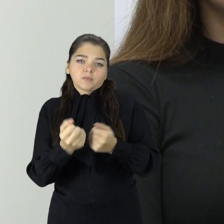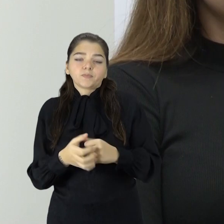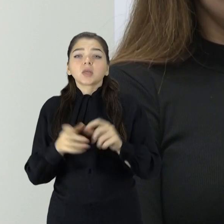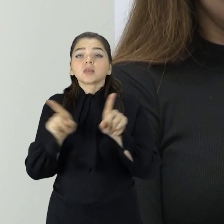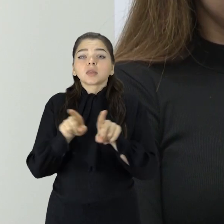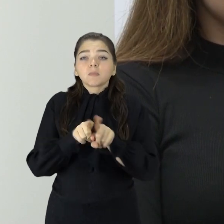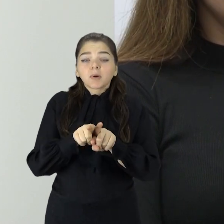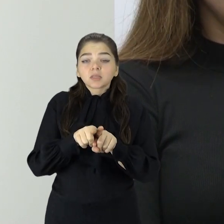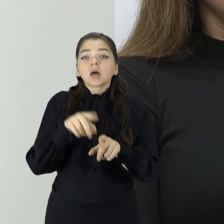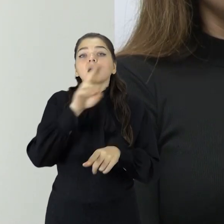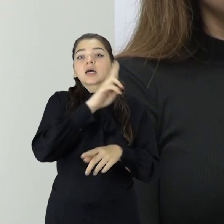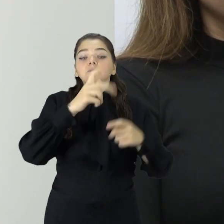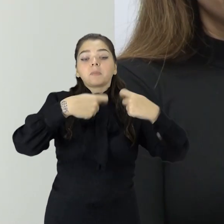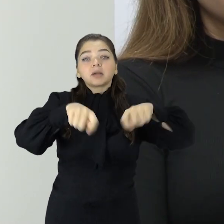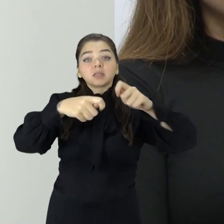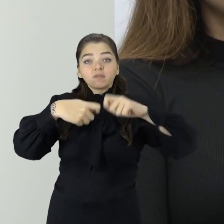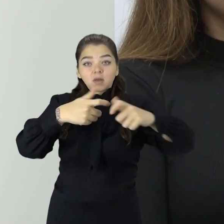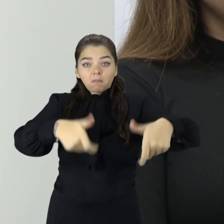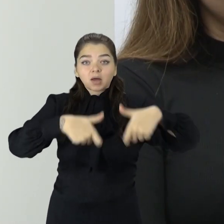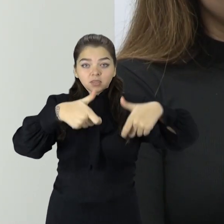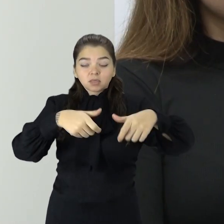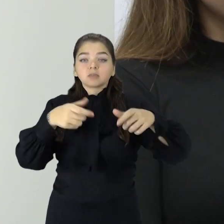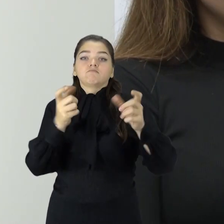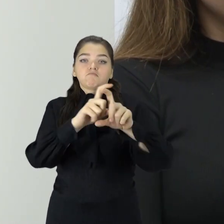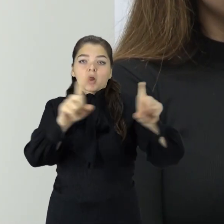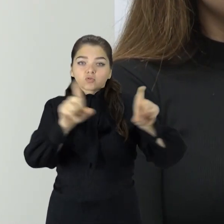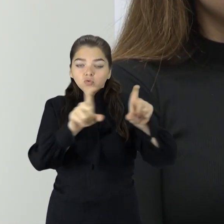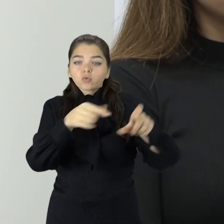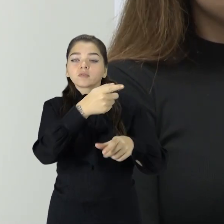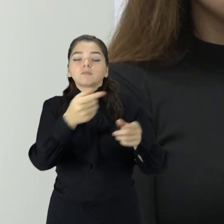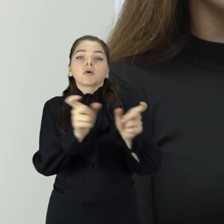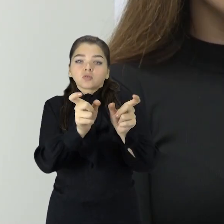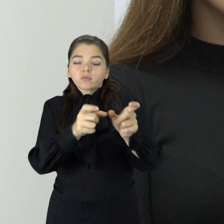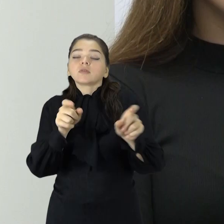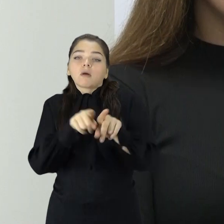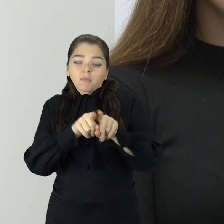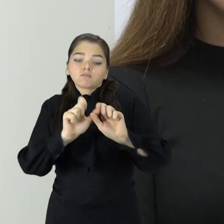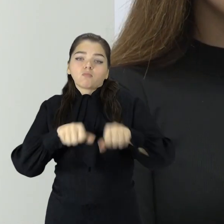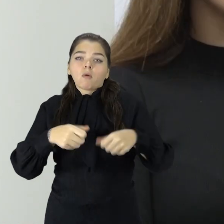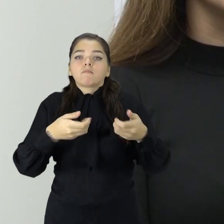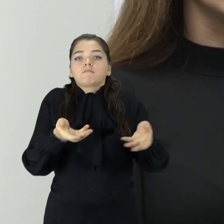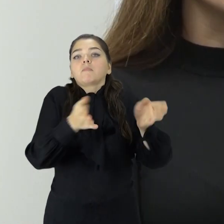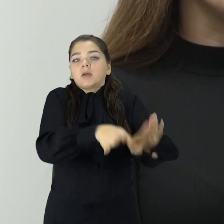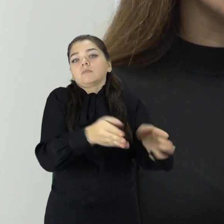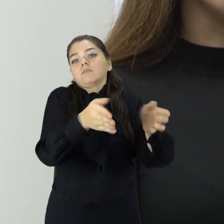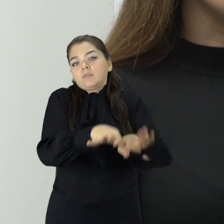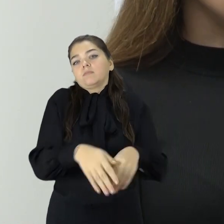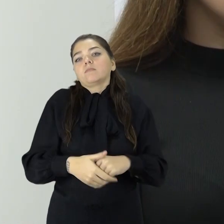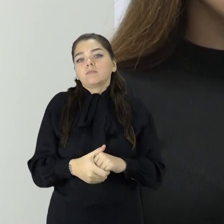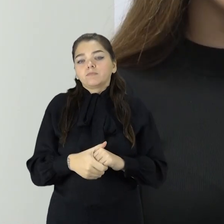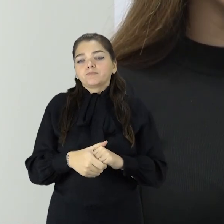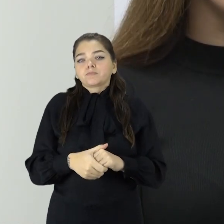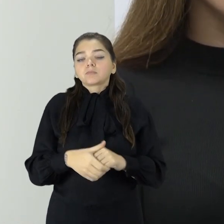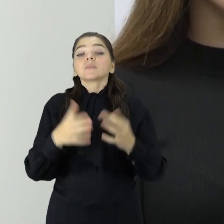padangų platintojams. Padangų pardavėjai yra įsipareigoja priimti tiek senų padangų, kiek yra perkama